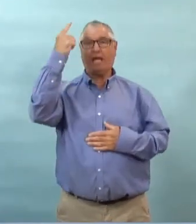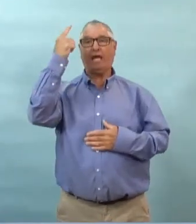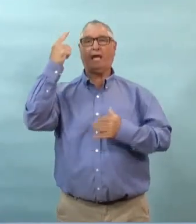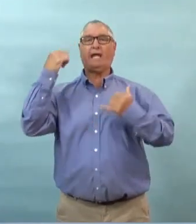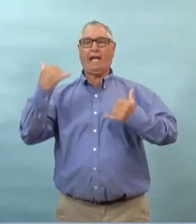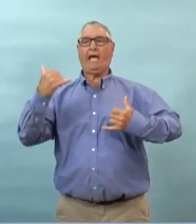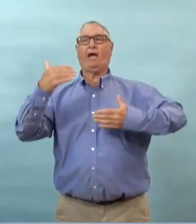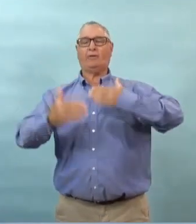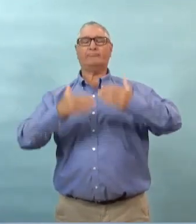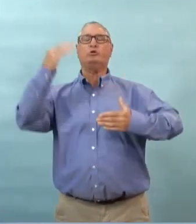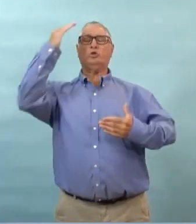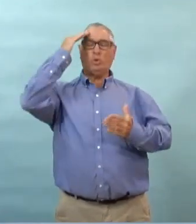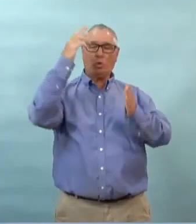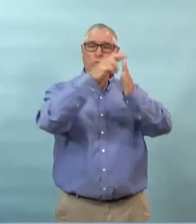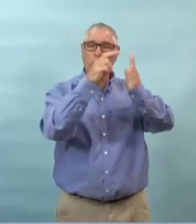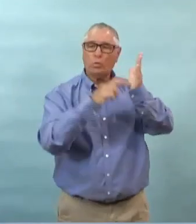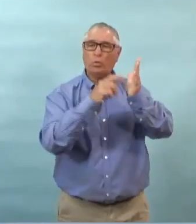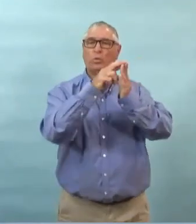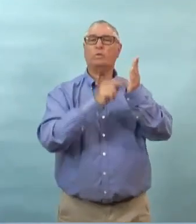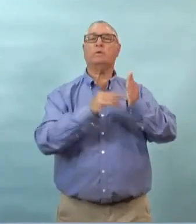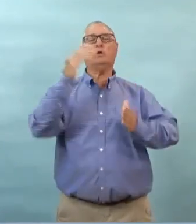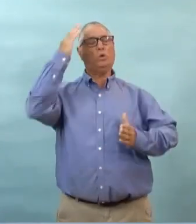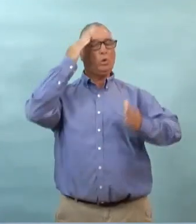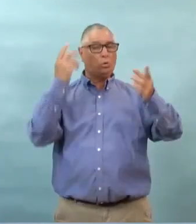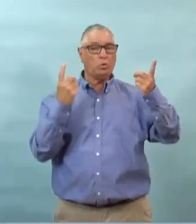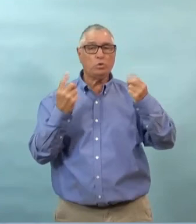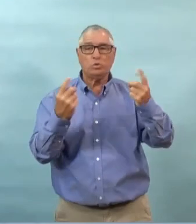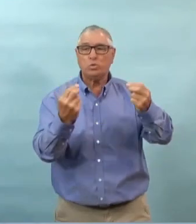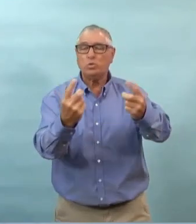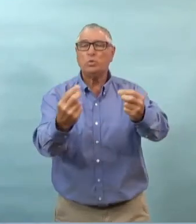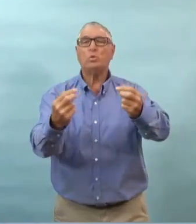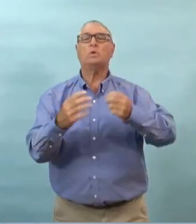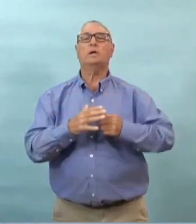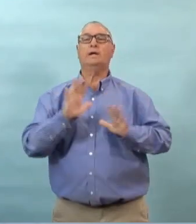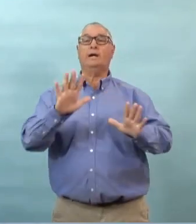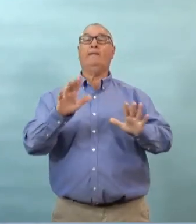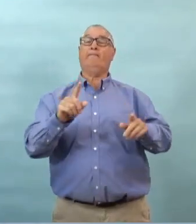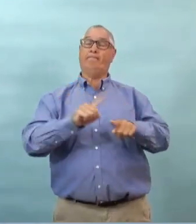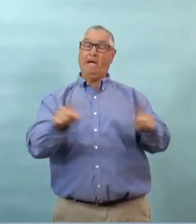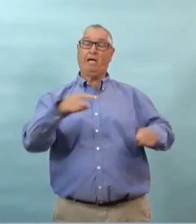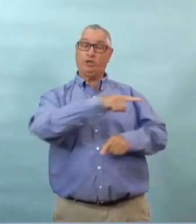je crois que les gens commencent à comprendre que c'est quelque chose qui va durer et que ça affecte tout le monde